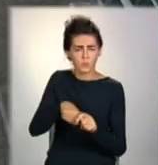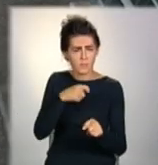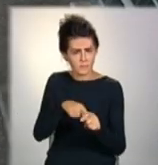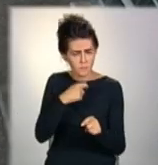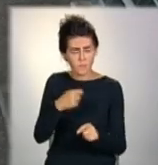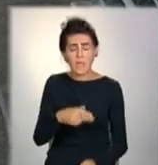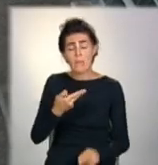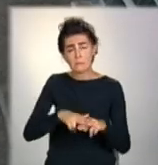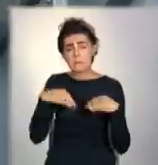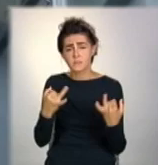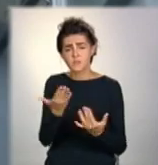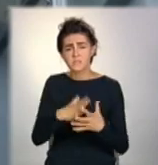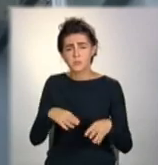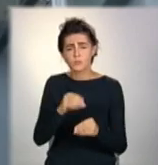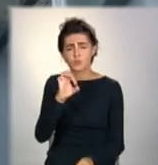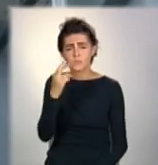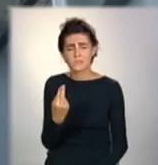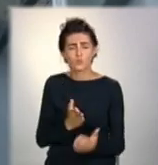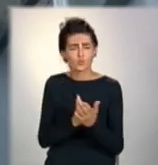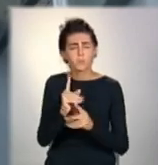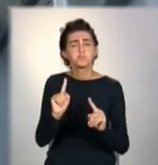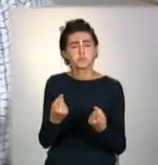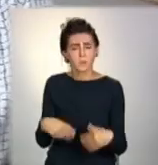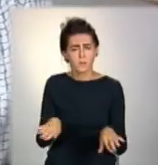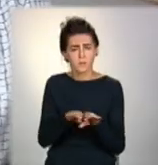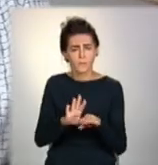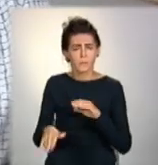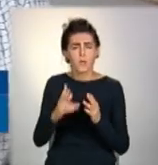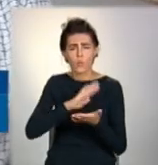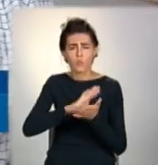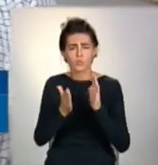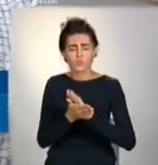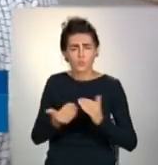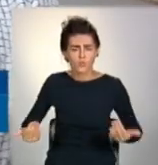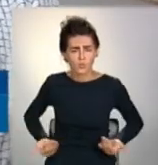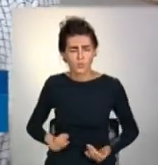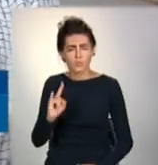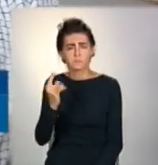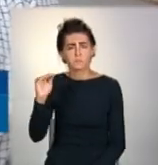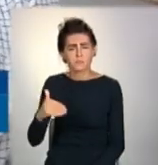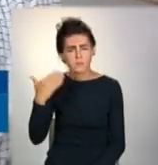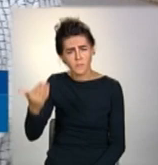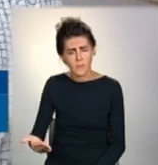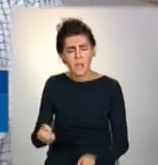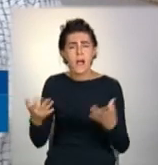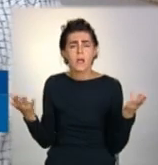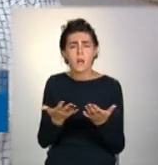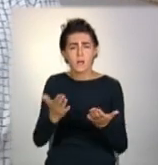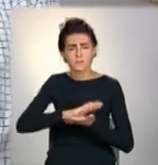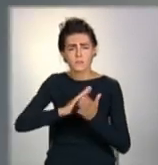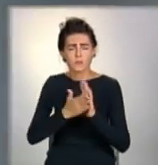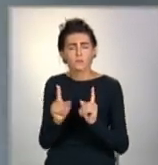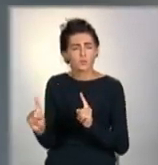Зацікавилися родину і соціальні служби. З'ясовано умови проживання дитини, яка ситуація